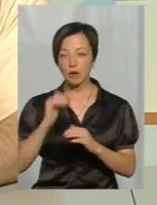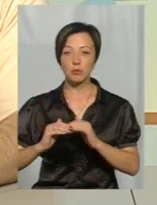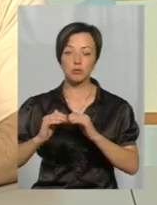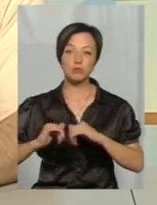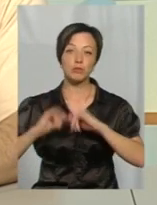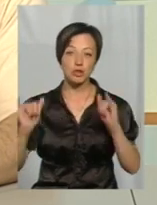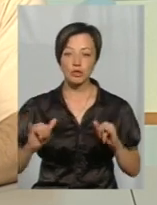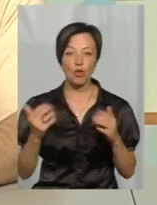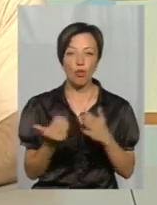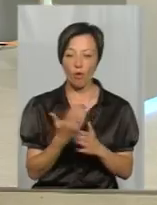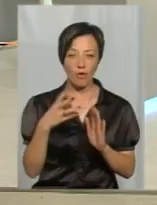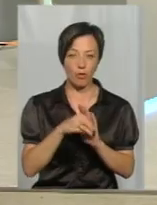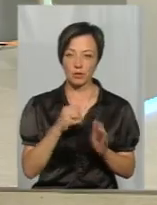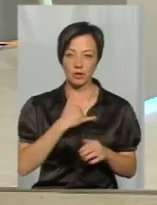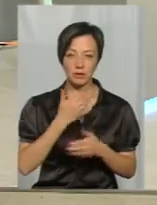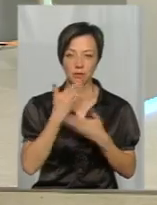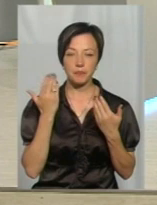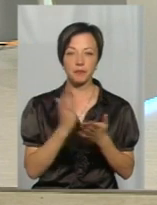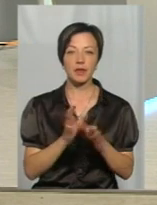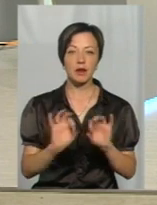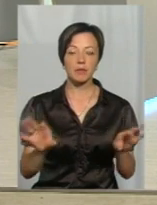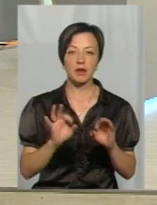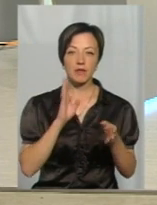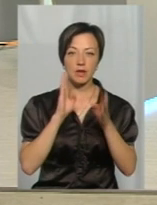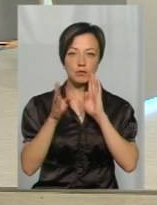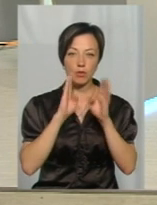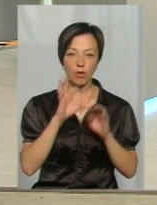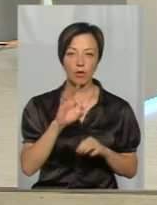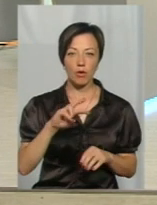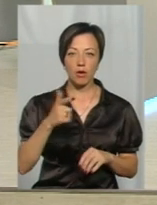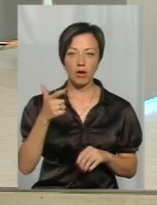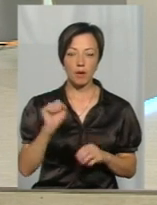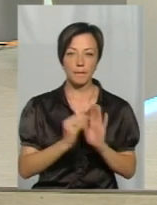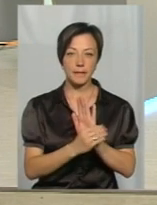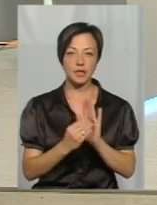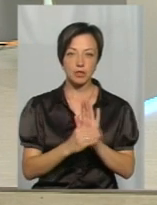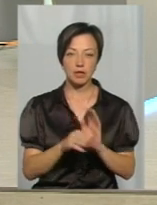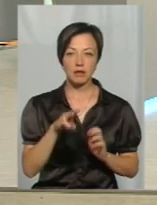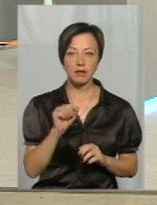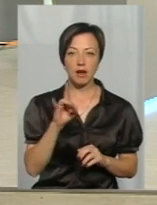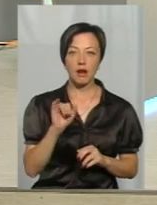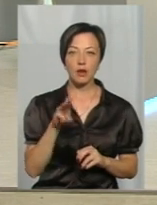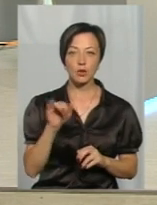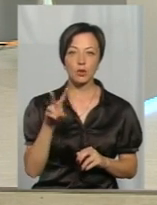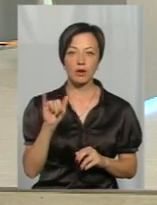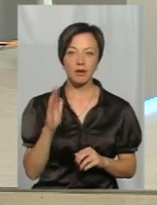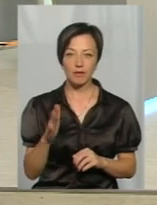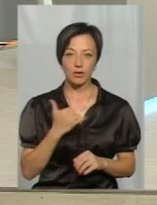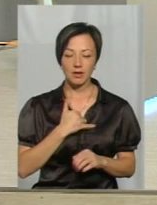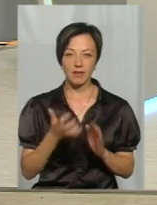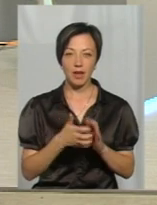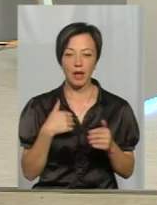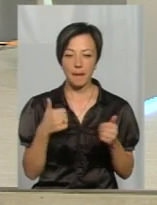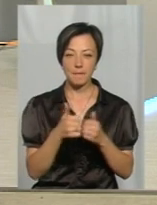слава Богу, не зайшло. Маємо коментар у Фейсбук. Пані Ольга пише, ще тарантулів нам не бракувало, а я біля